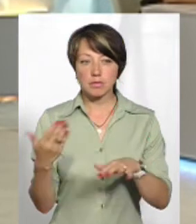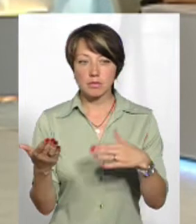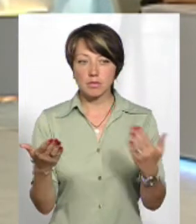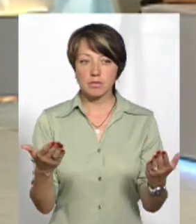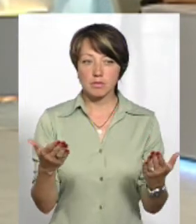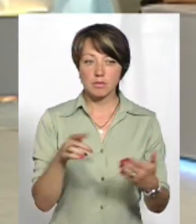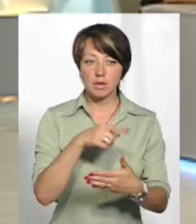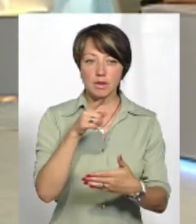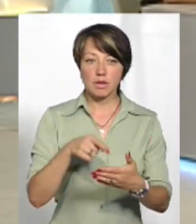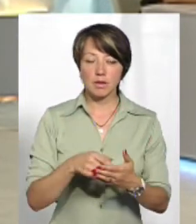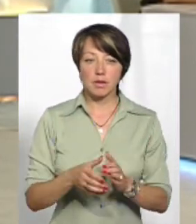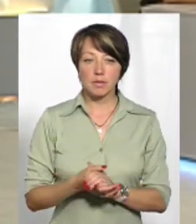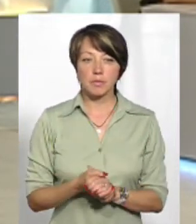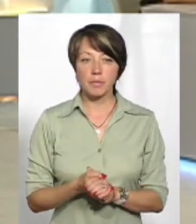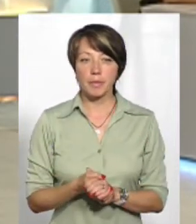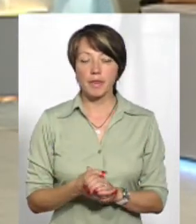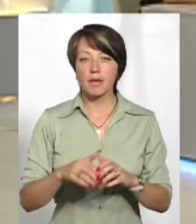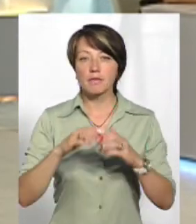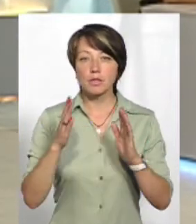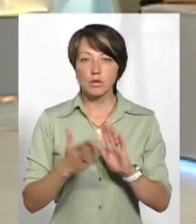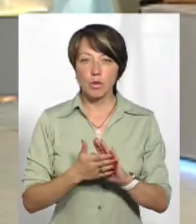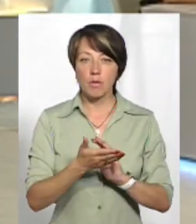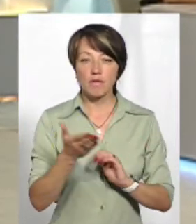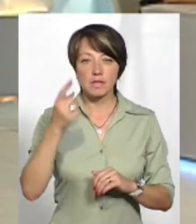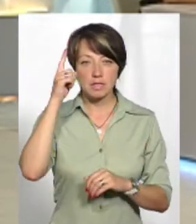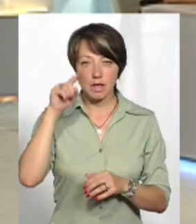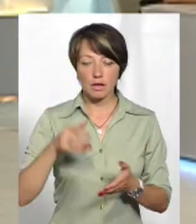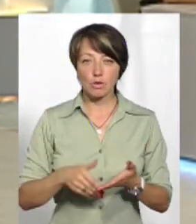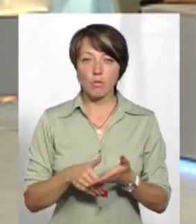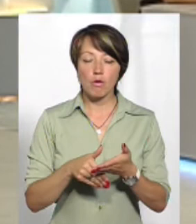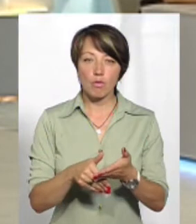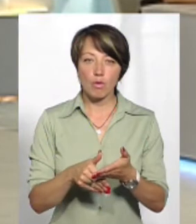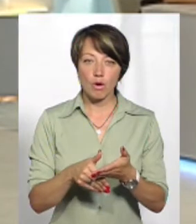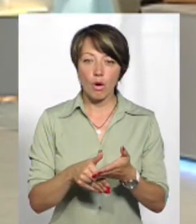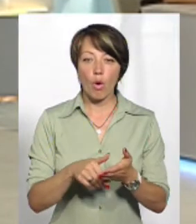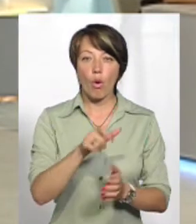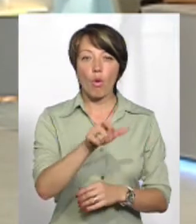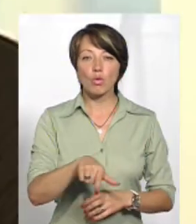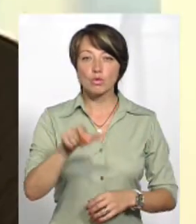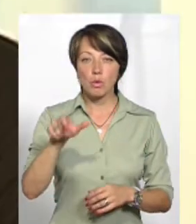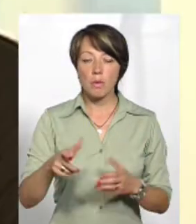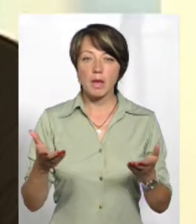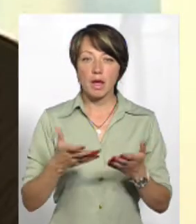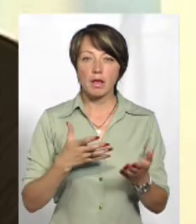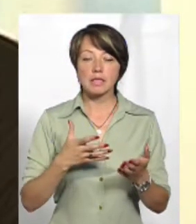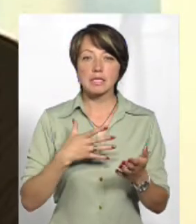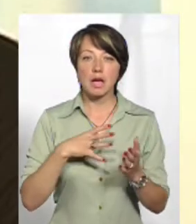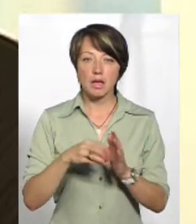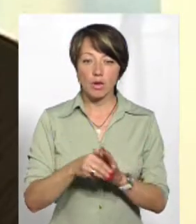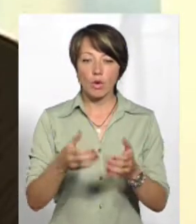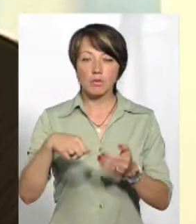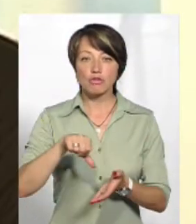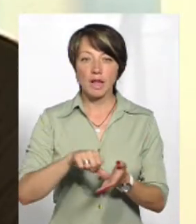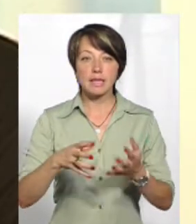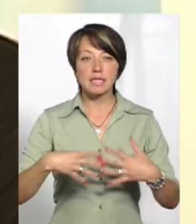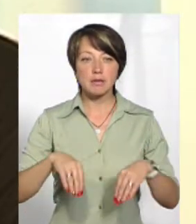якщо загинули? Ну, в цілому, ви знаєте, що допомоги особам, які загинули, отримували члени сім'ї.